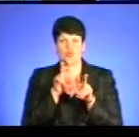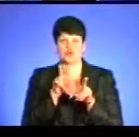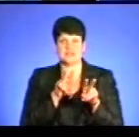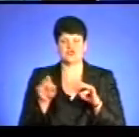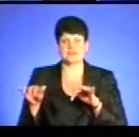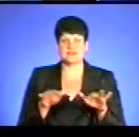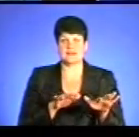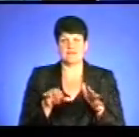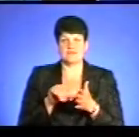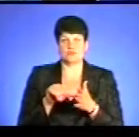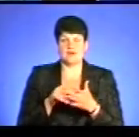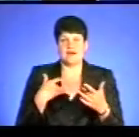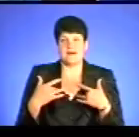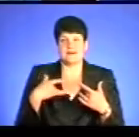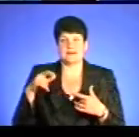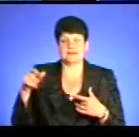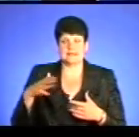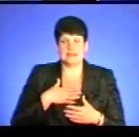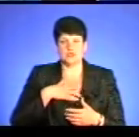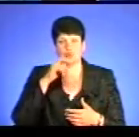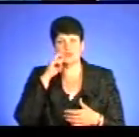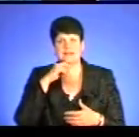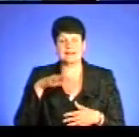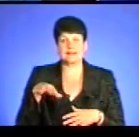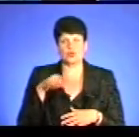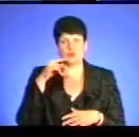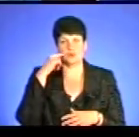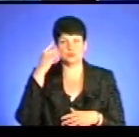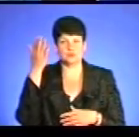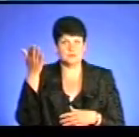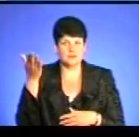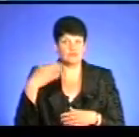діяльністю та виступами артистів нашо-українських на території Російської Федерації.